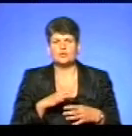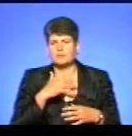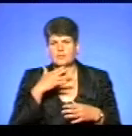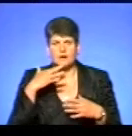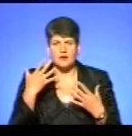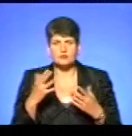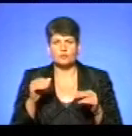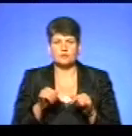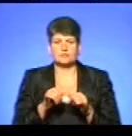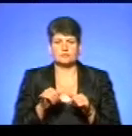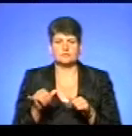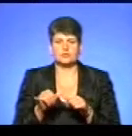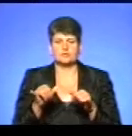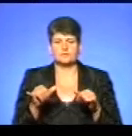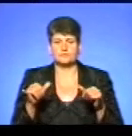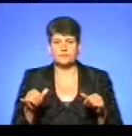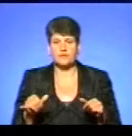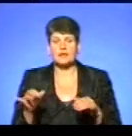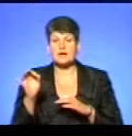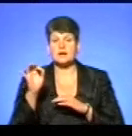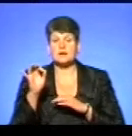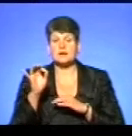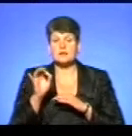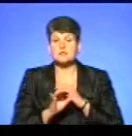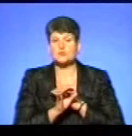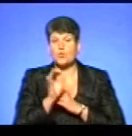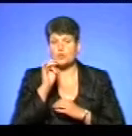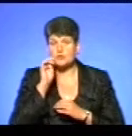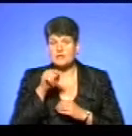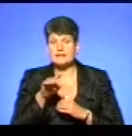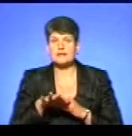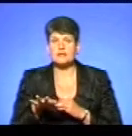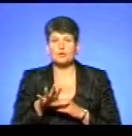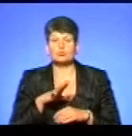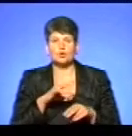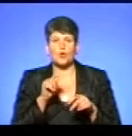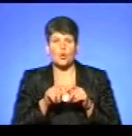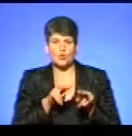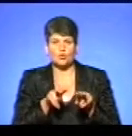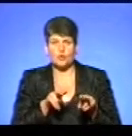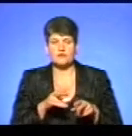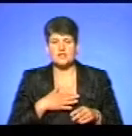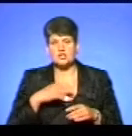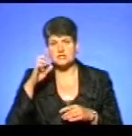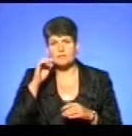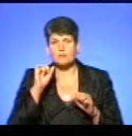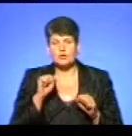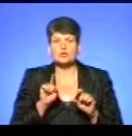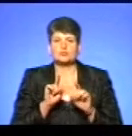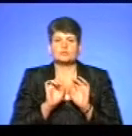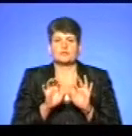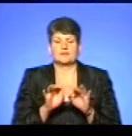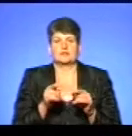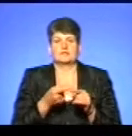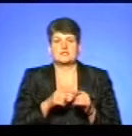пішов на схід збудник АЧС. Ну, ще до того часу, коли території були контрольовані, наші держави, ми могли щось коментувати. В даний час,